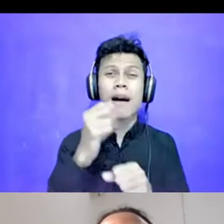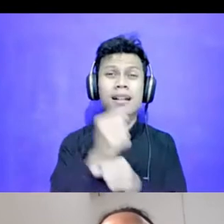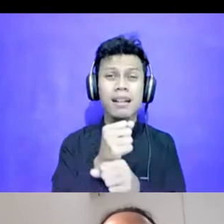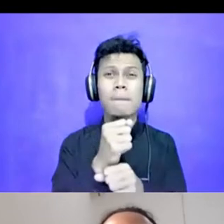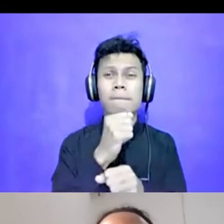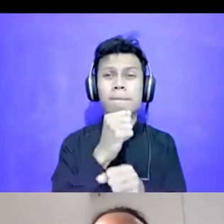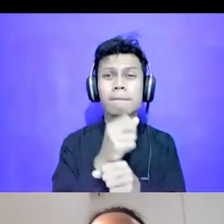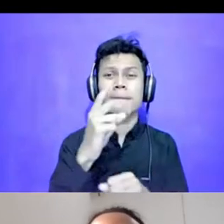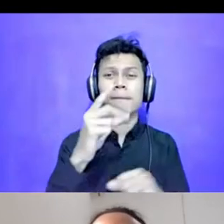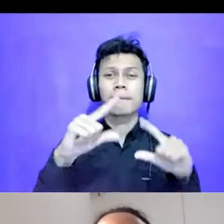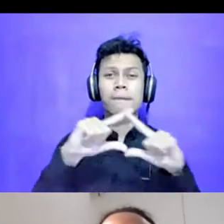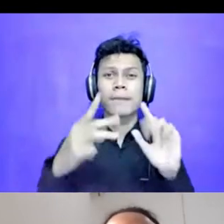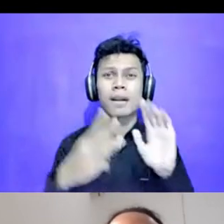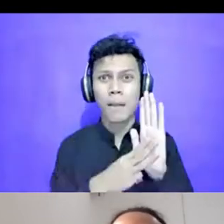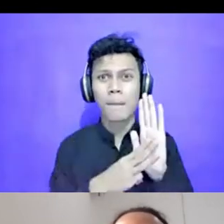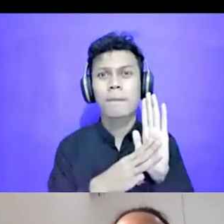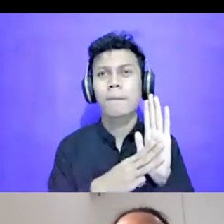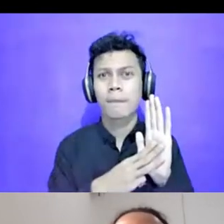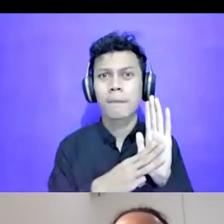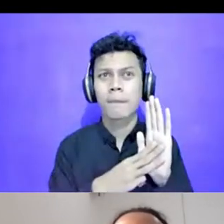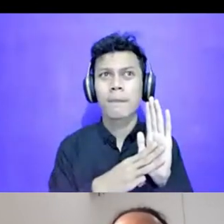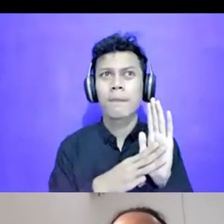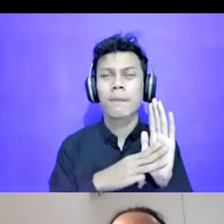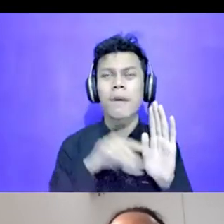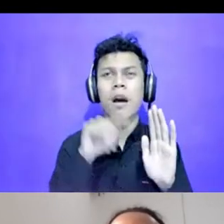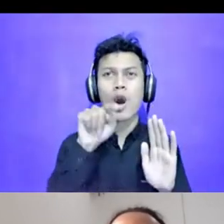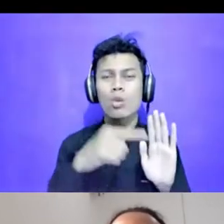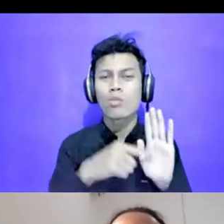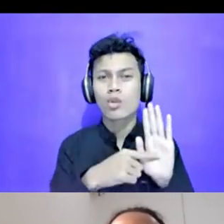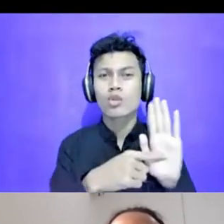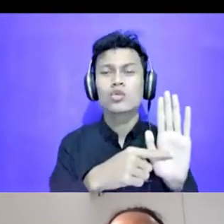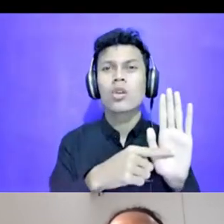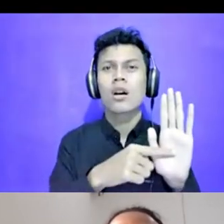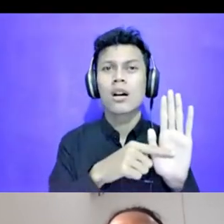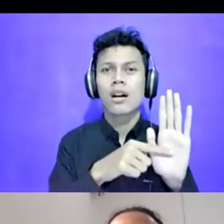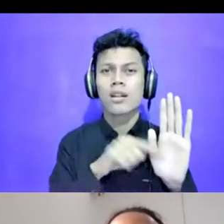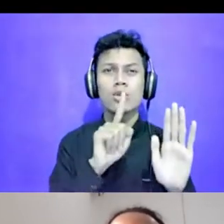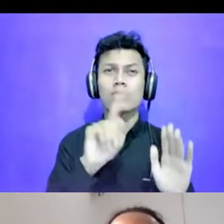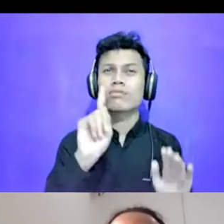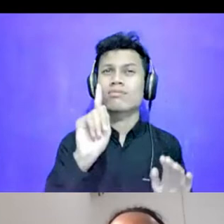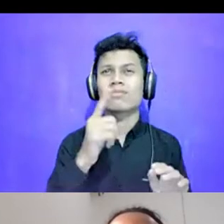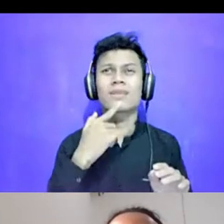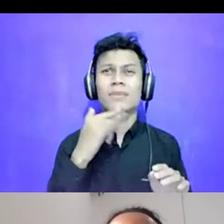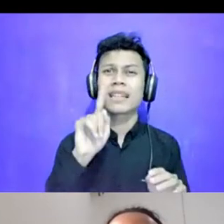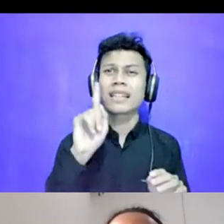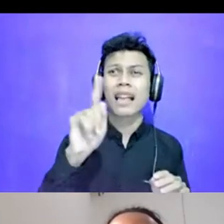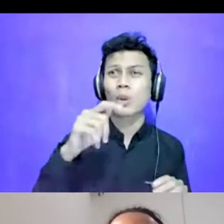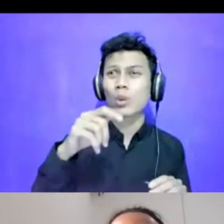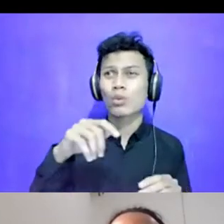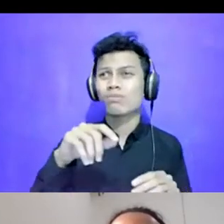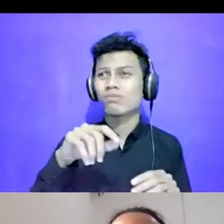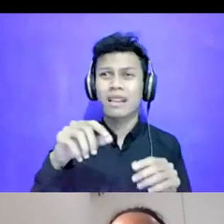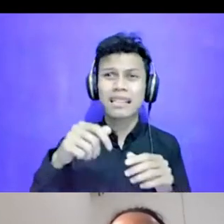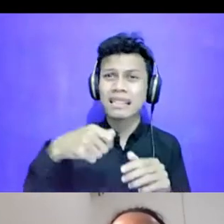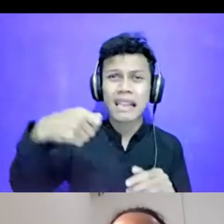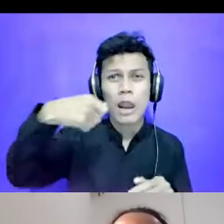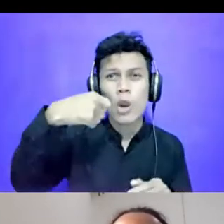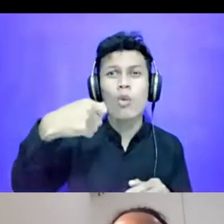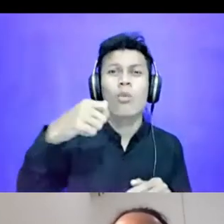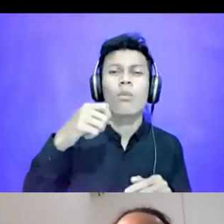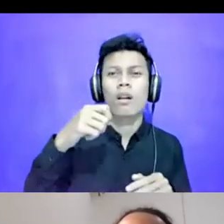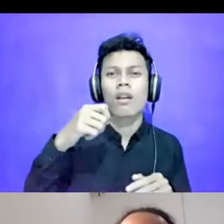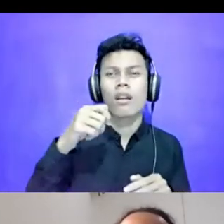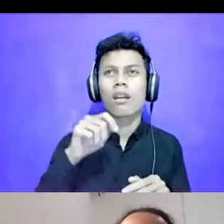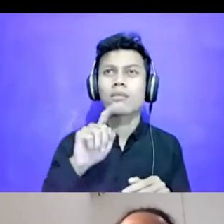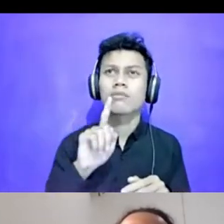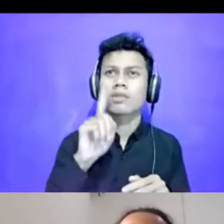Seberapa Kita Nggak Kebayang Dia Menggambarkan Itu Dengan Satu Sendok Makan Bayangin Dalam Satu Minggu Ada